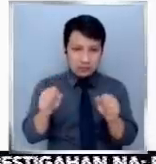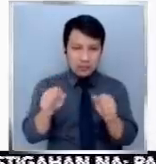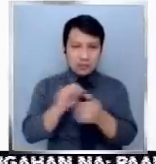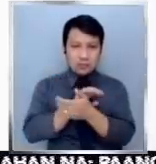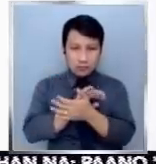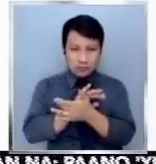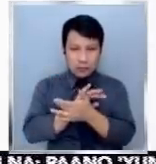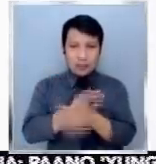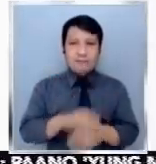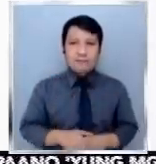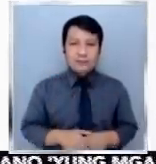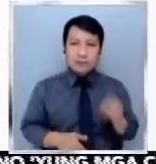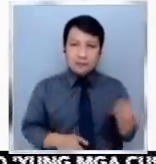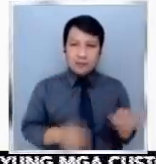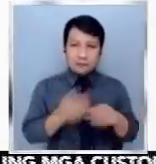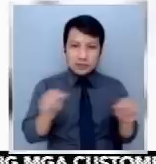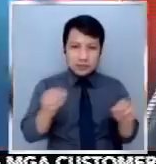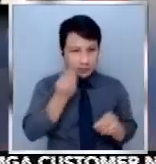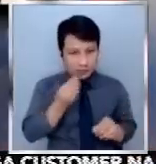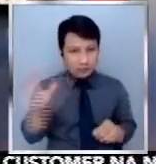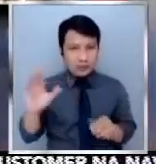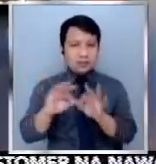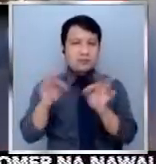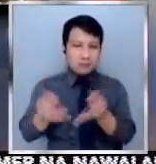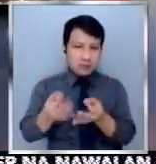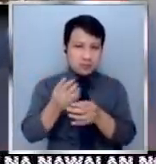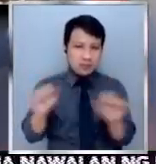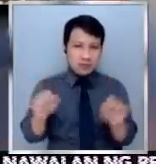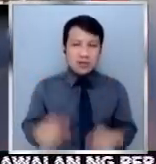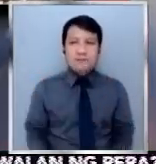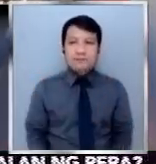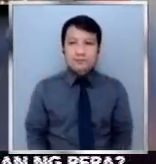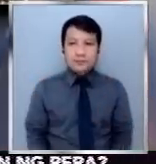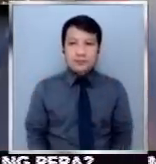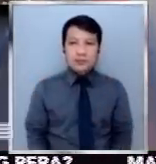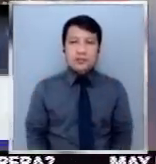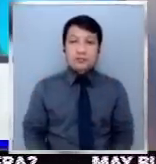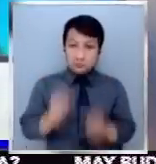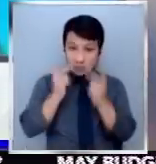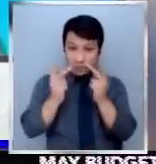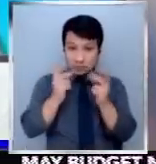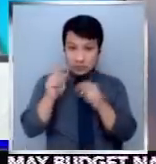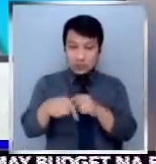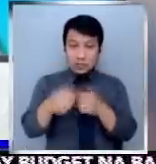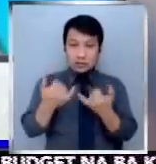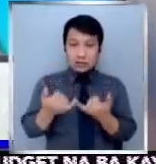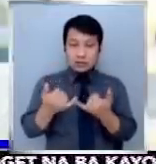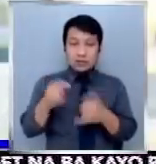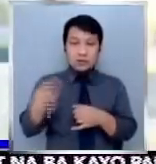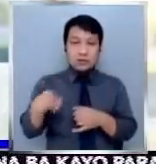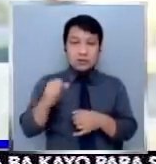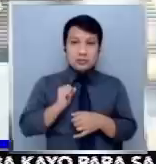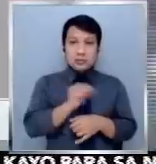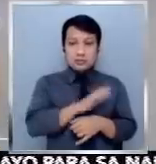para ligtas din ang uuwian nilang pamilya. Dumalo naman virtually sa Senate session ngayong araw si Senador Monggo.